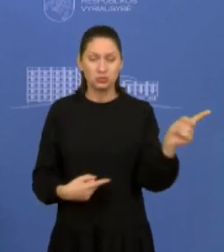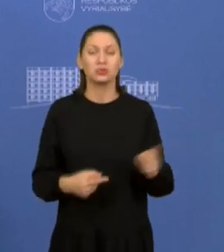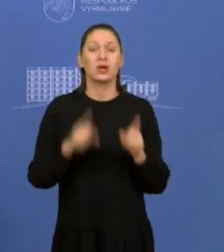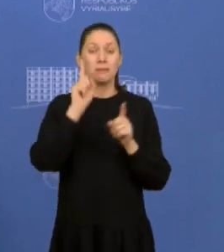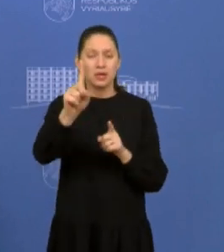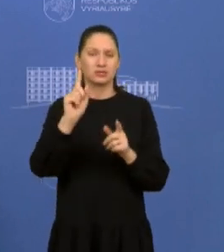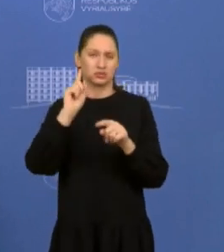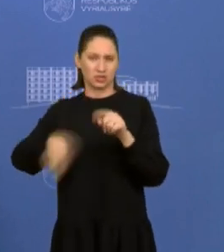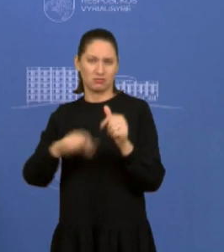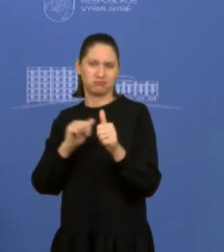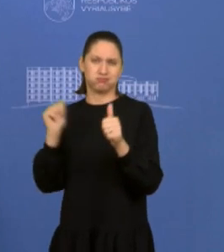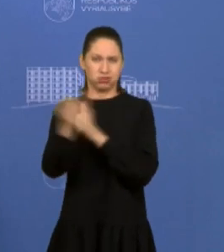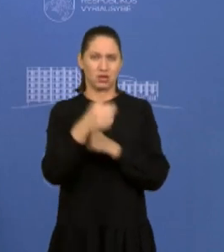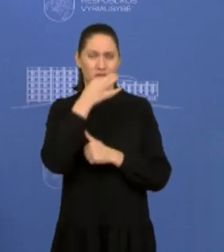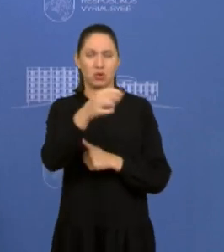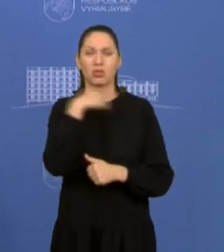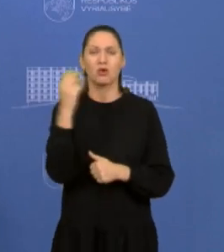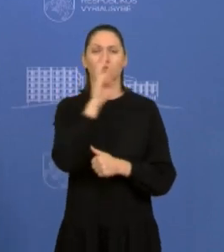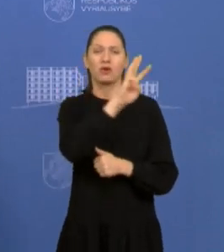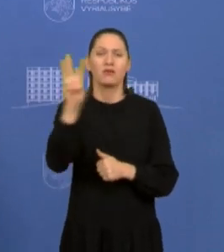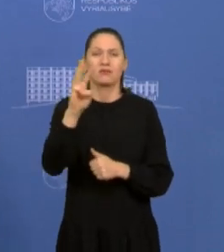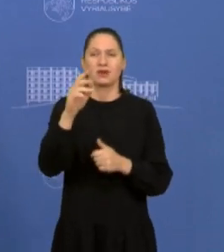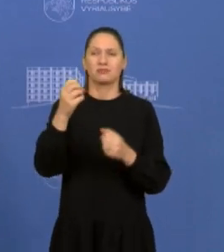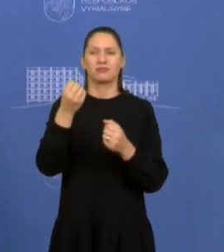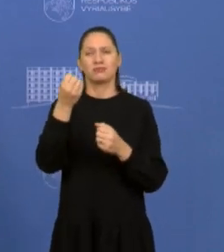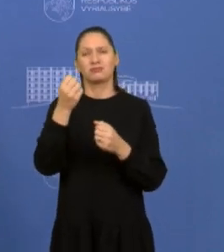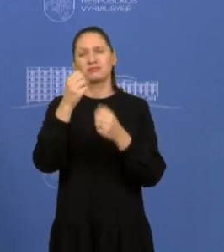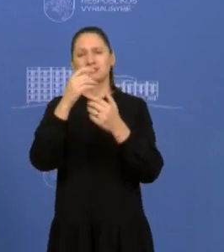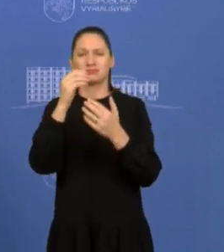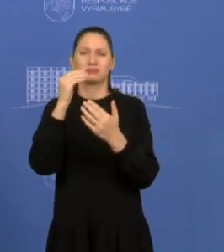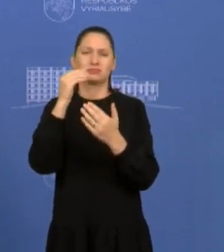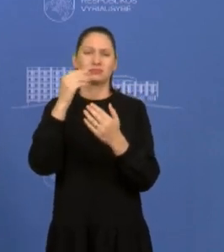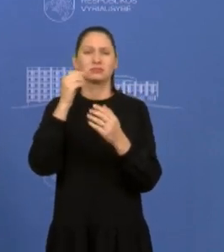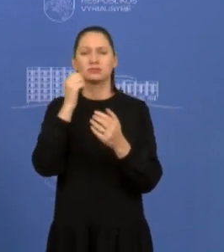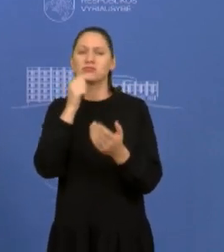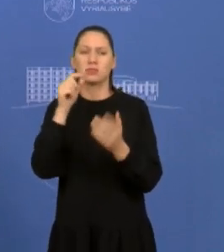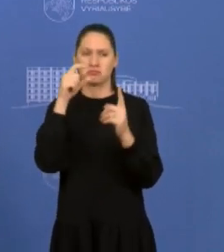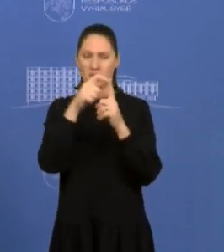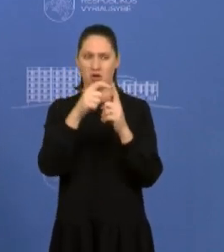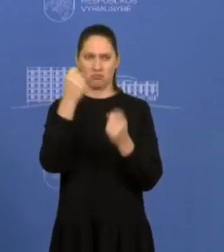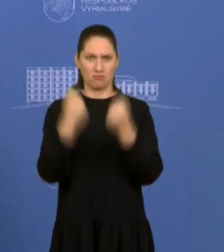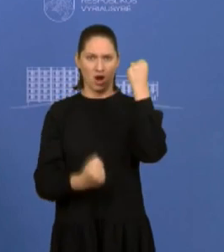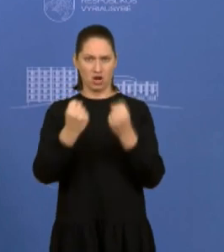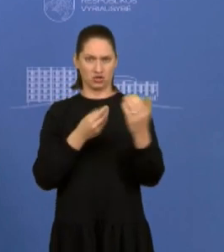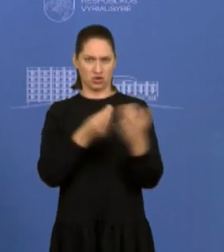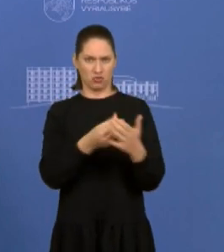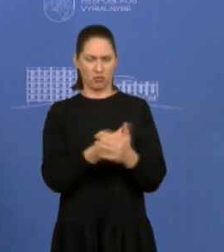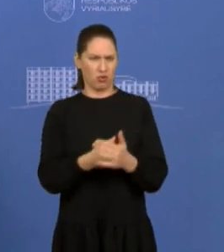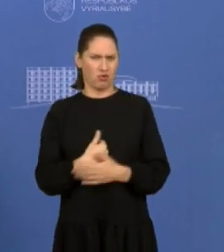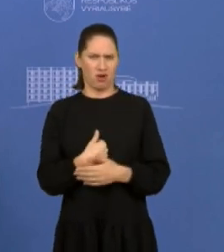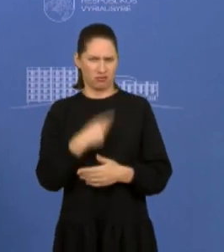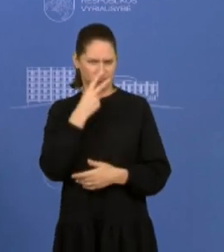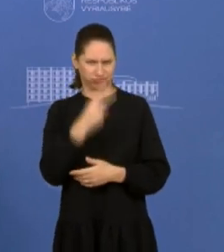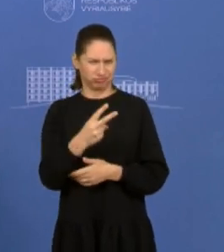užbėgti už atjūną daugumos portalų. Antrastėse matau, kad parašyta automobilių mokestis, dažnas tą